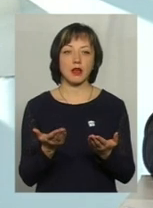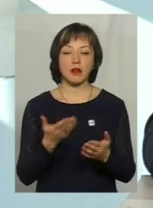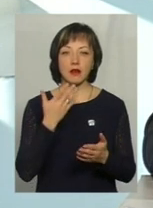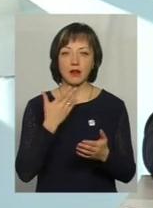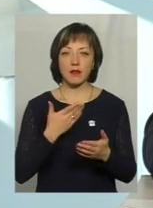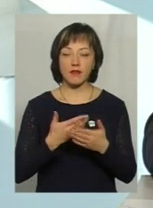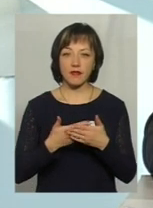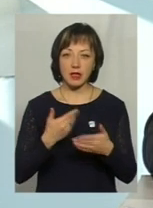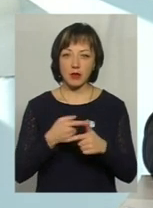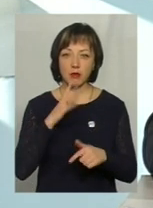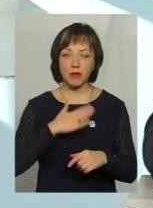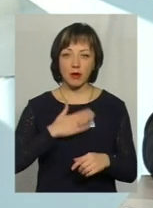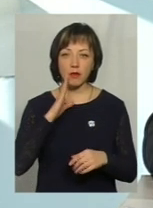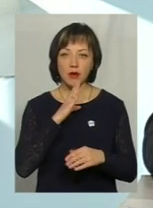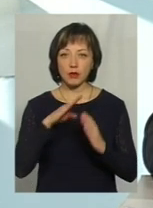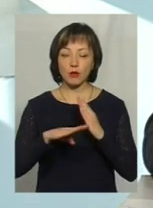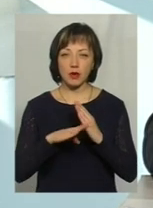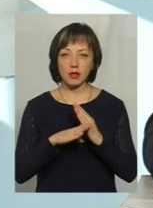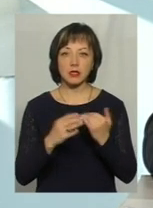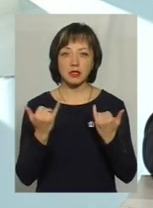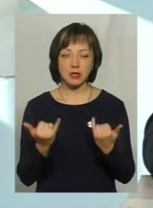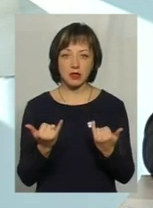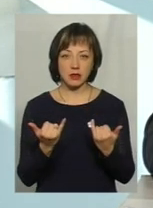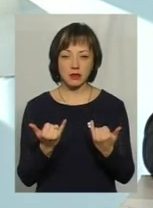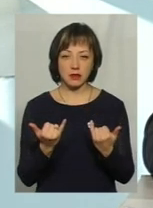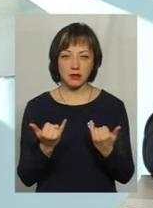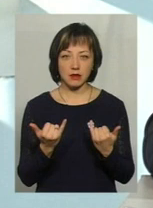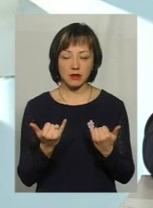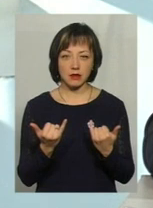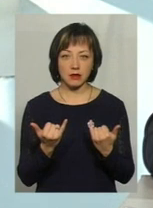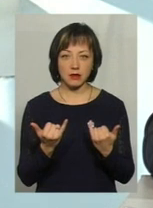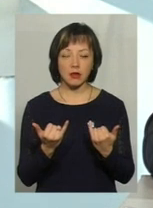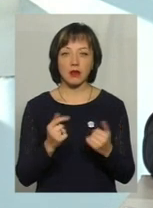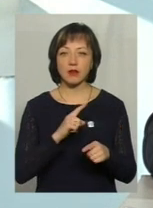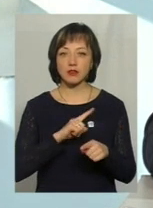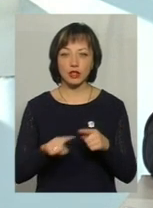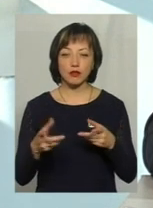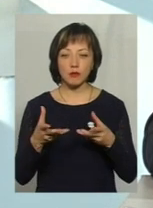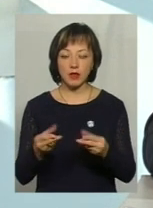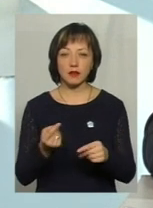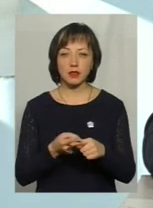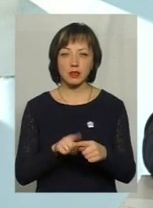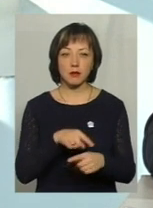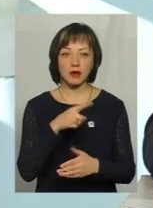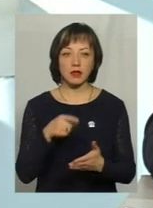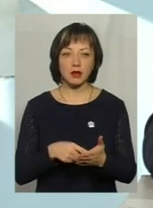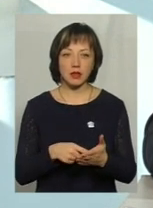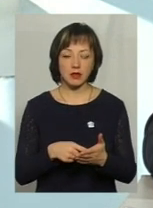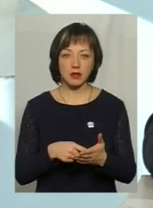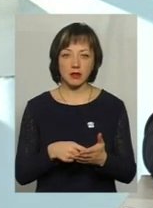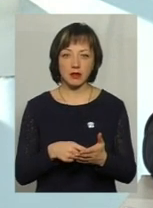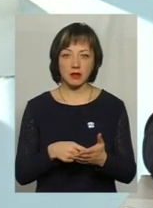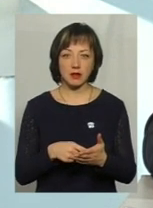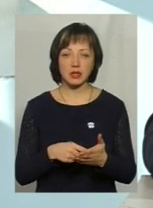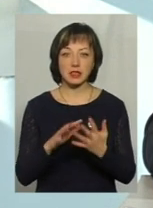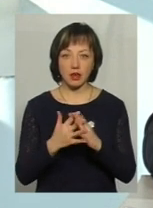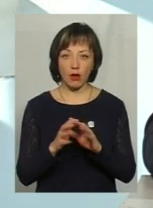наці, щоб ви допомоглися на Сарапанцій, як найбістріше вплинув це питання. Ви вже на сільський